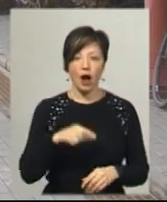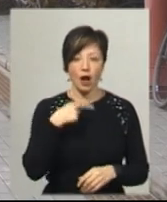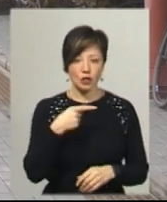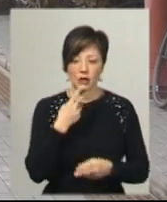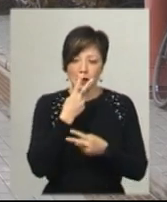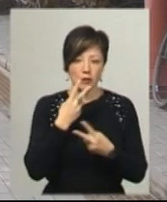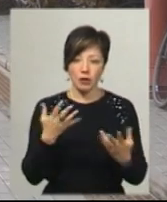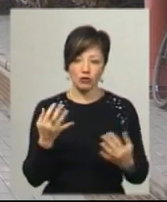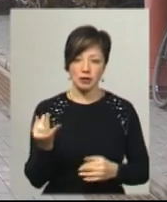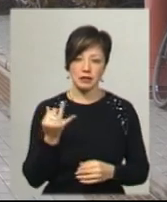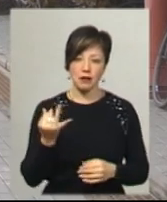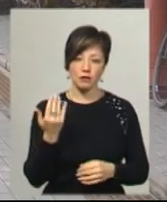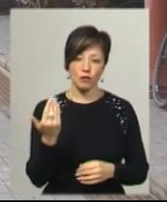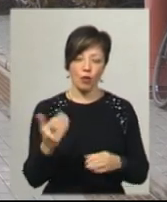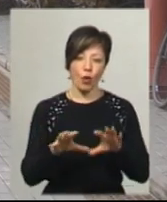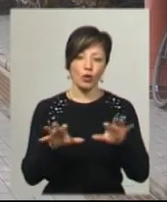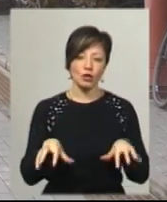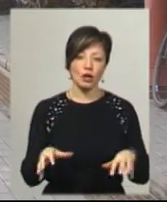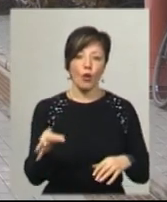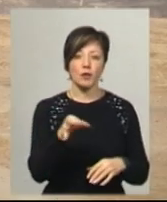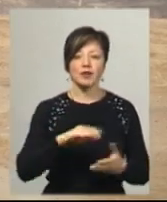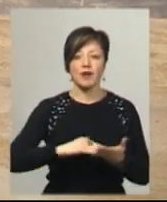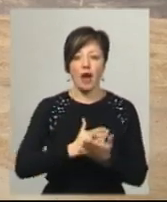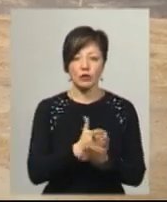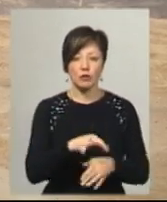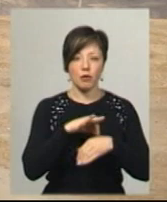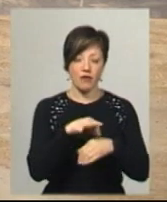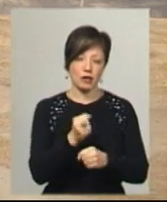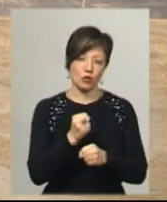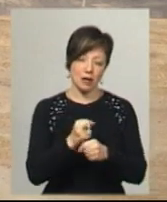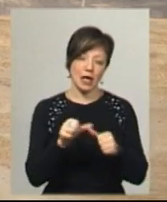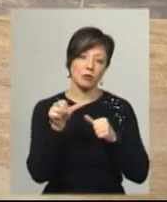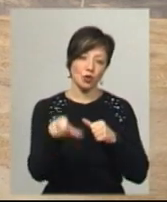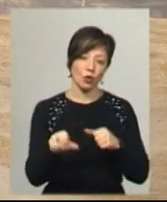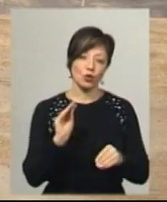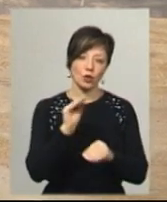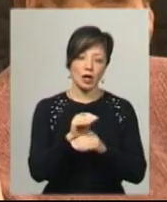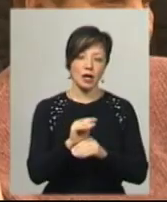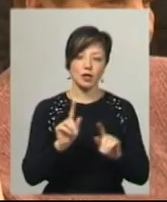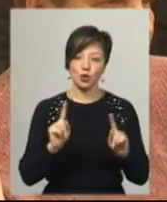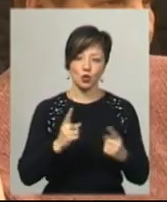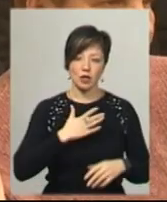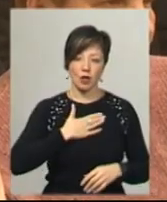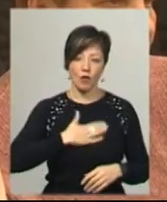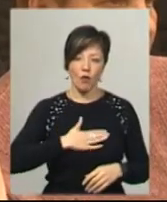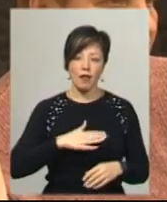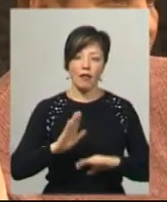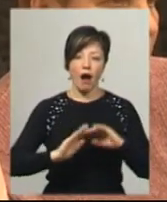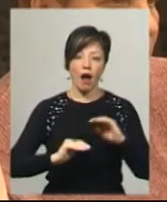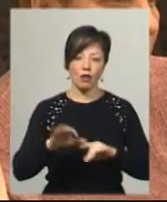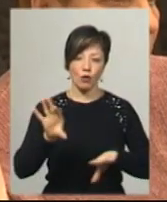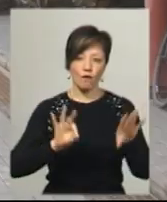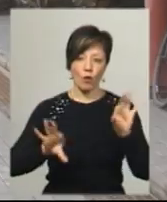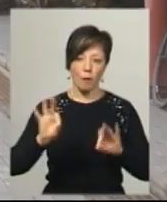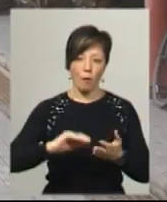каже, не бачить зацікавленості з боку очільника краю у якості проведених робіт. Крім того, додає, не надто задоволена кадровою політикою